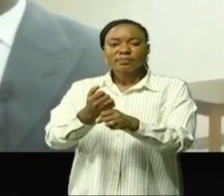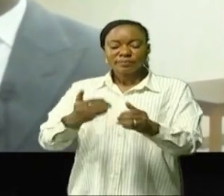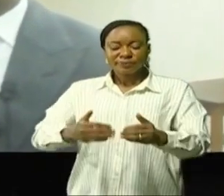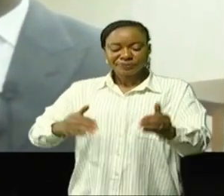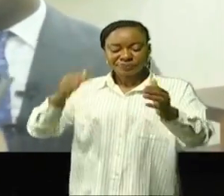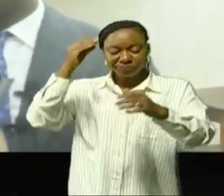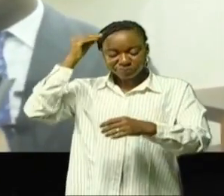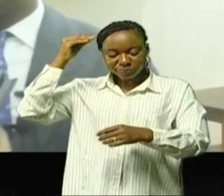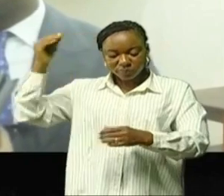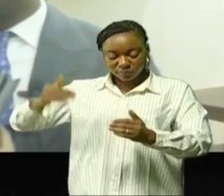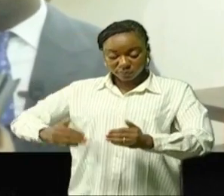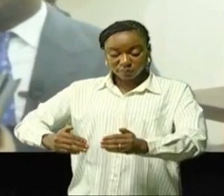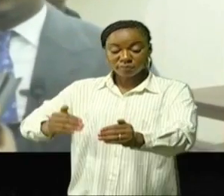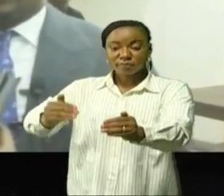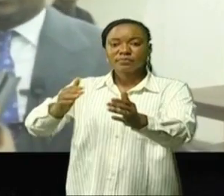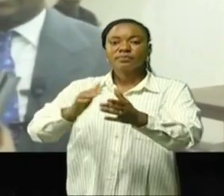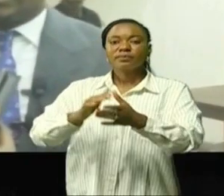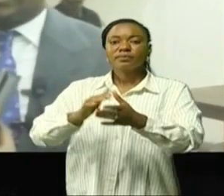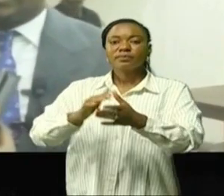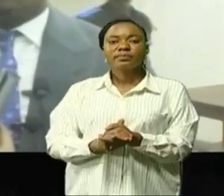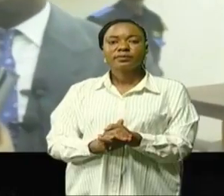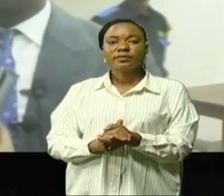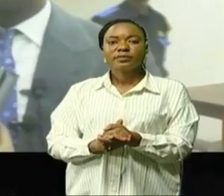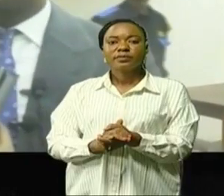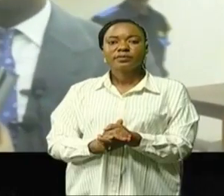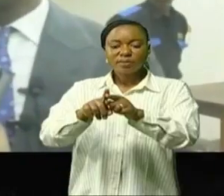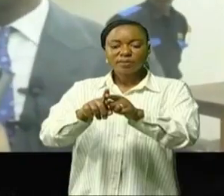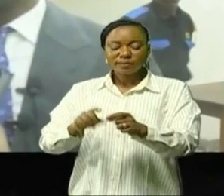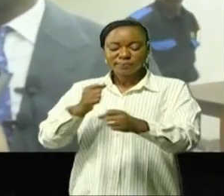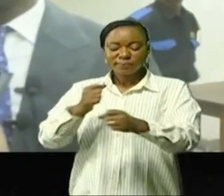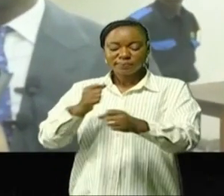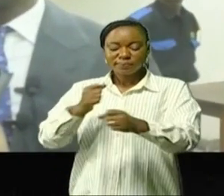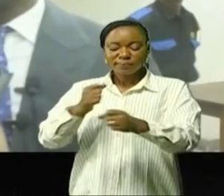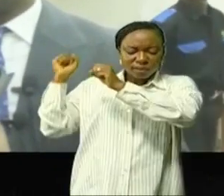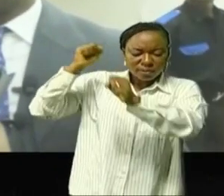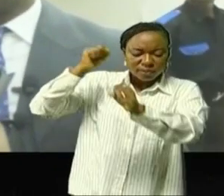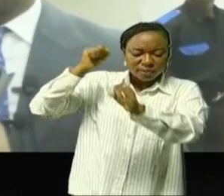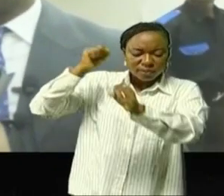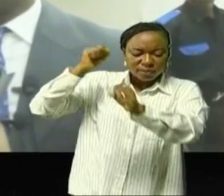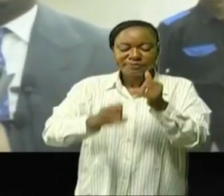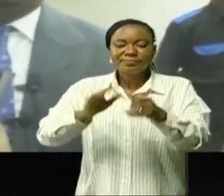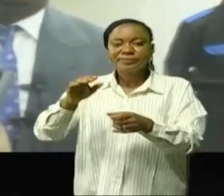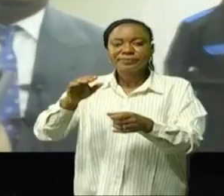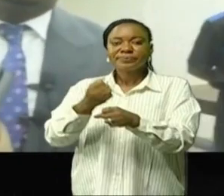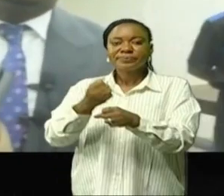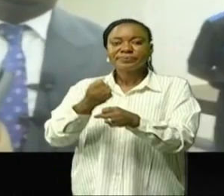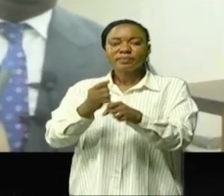très bien vont avancer C'est l'amour du judo qui va déterminer le travail que nous allons faire